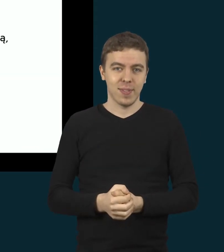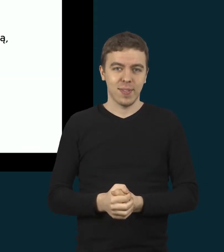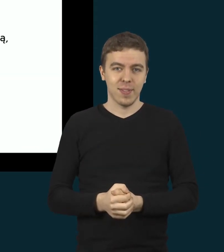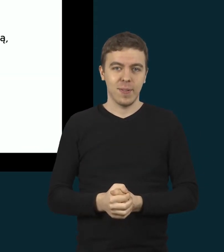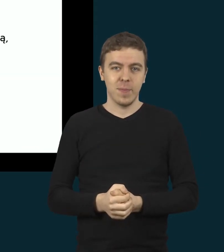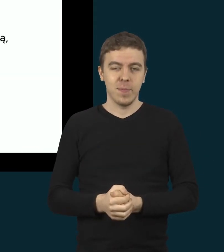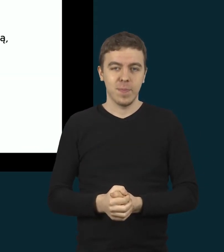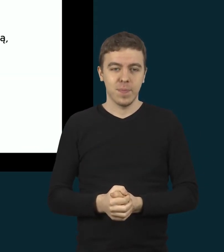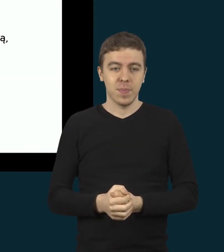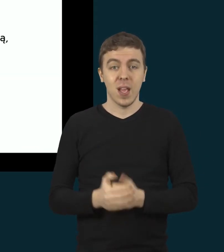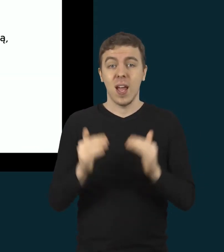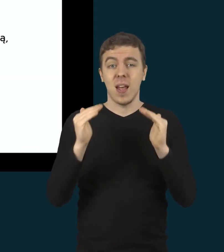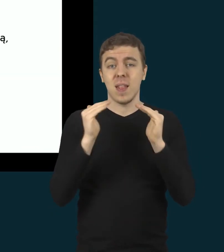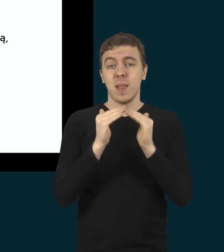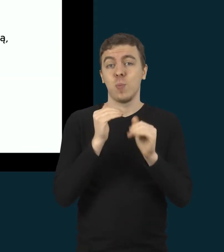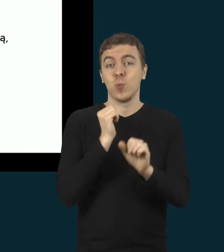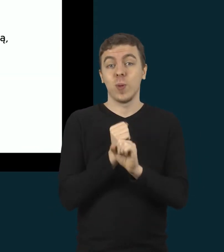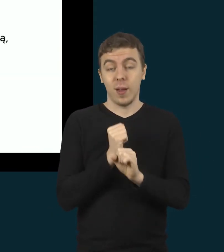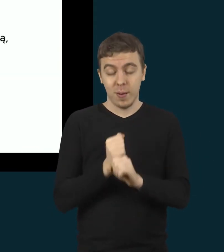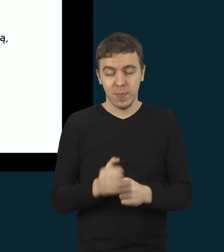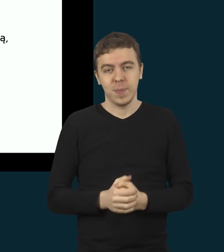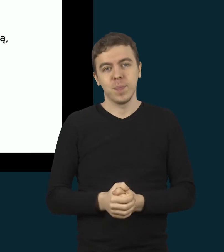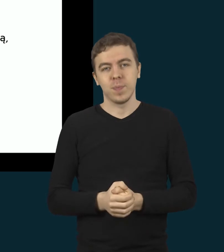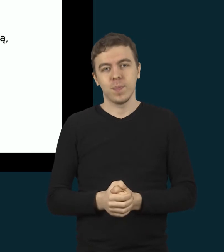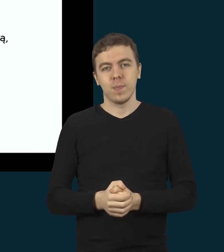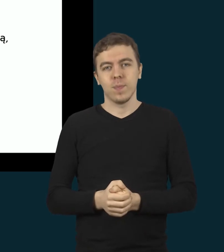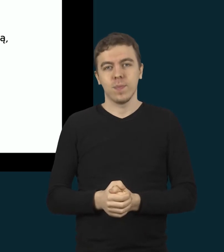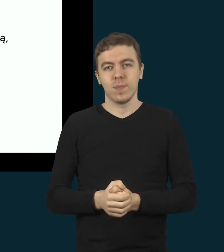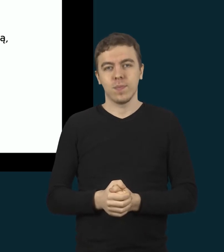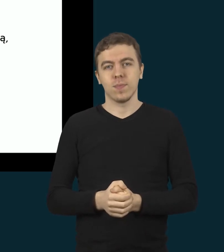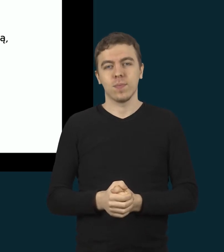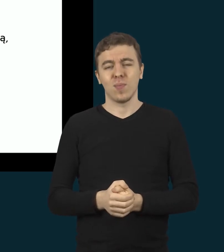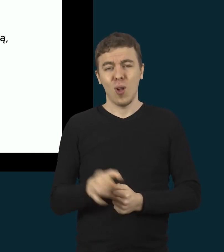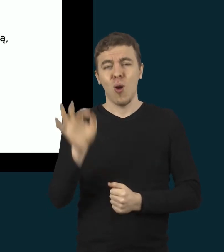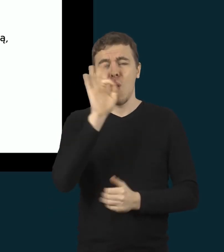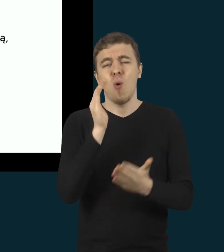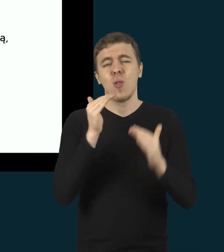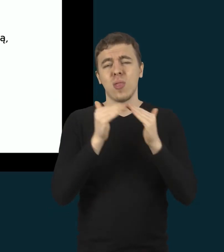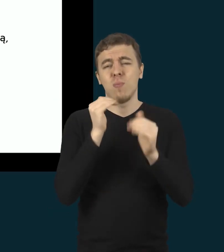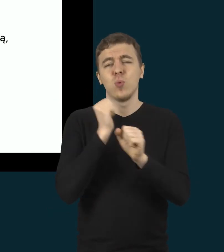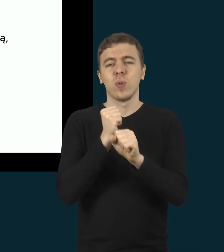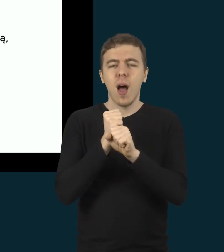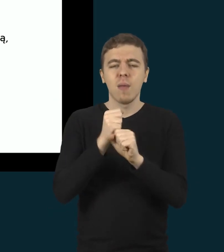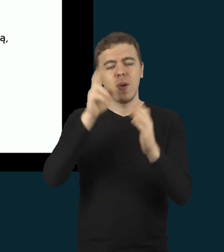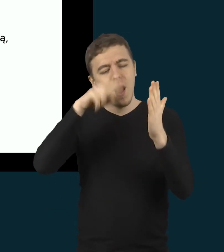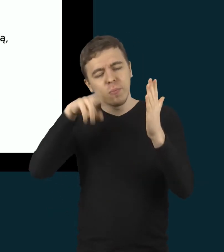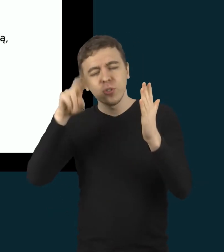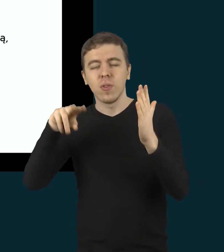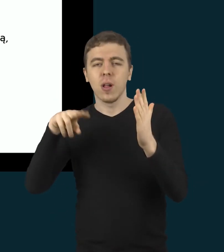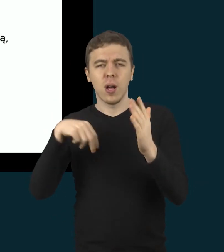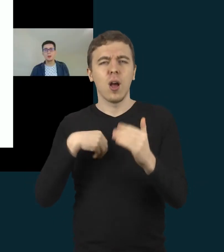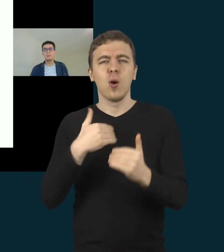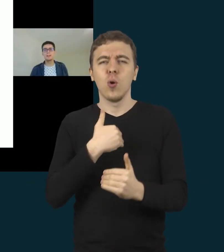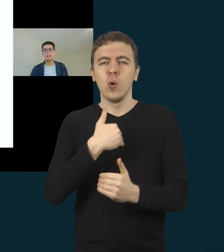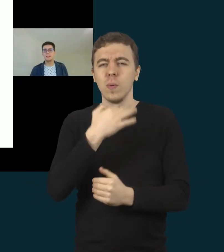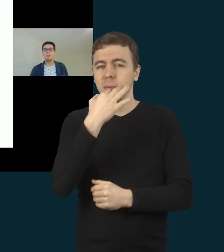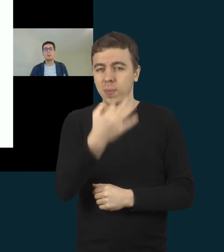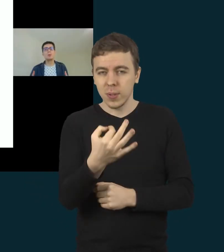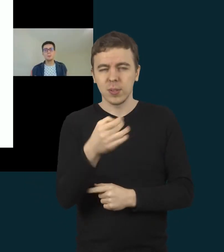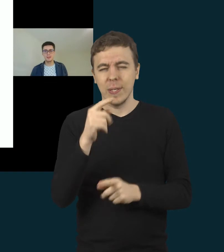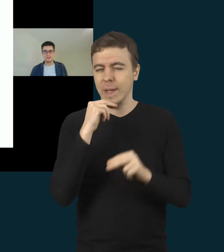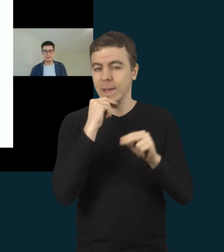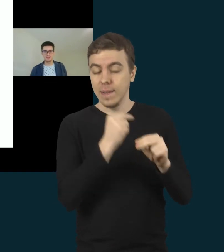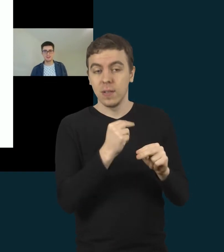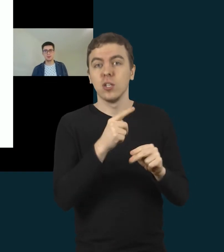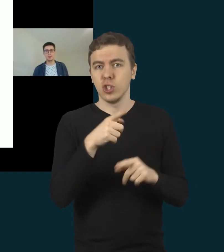Namų darbai. Taip, tai kalbant apie namų darbų apžvalgą, tai noriu atveikti dėmesį, kad tai buvo